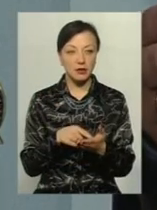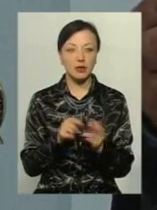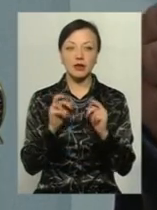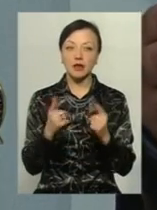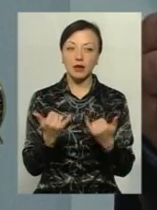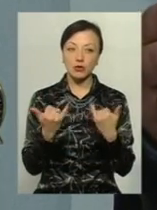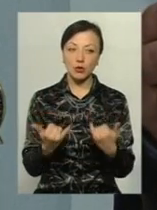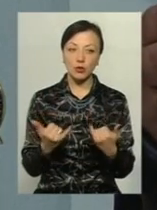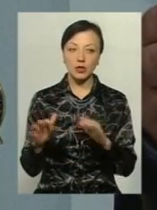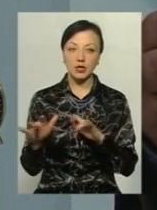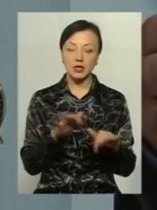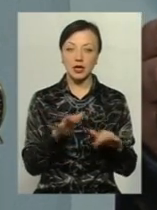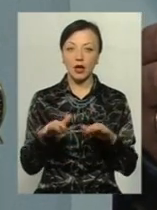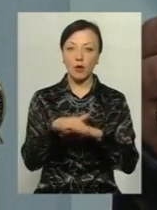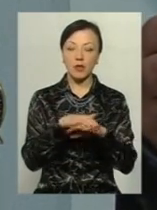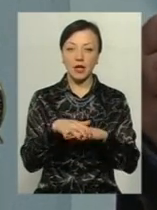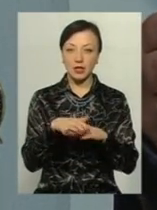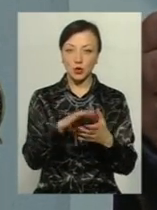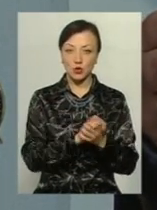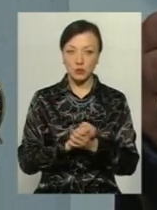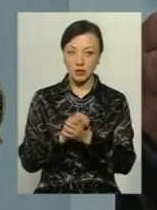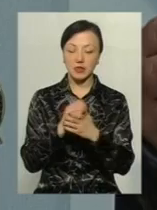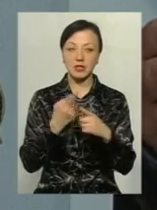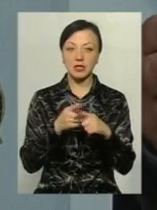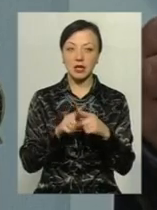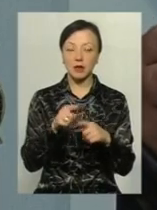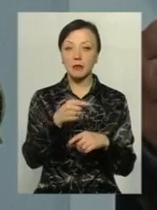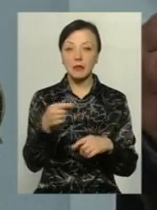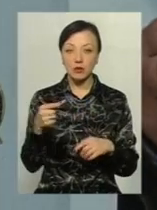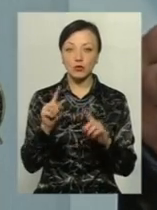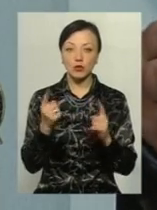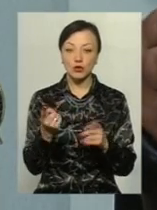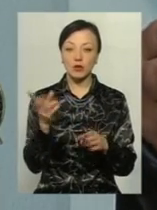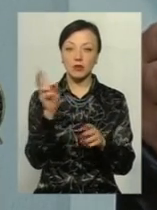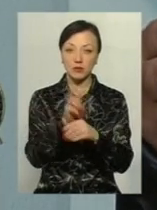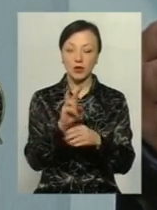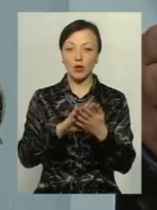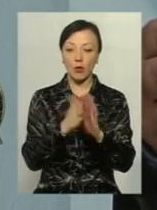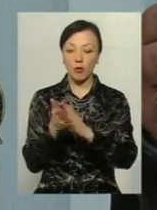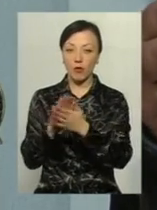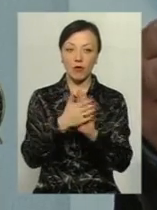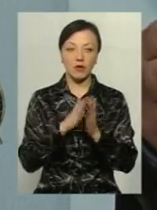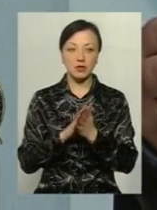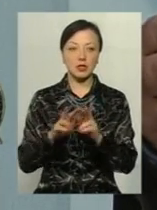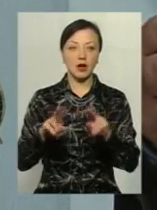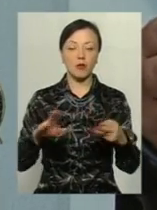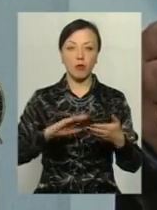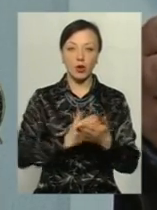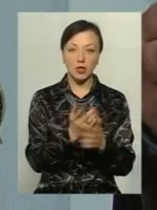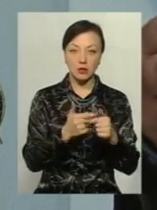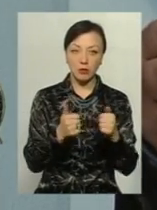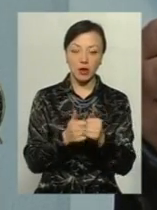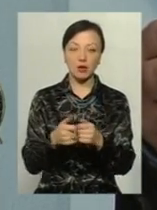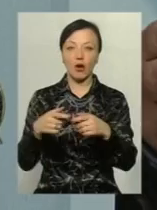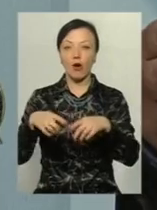сьогодні діє громадянське суспільство. Це мінус громадянському суспільству. Тому що йдуть ті самі домовленості, як в політичних партіях,